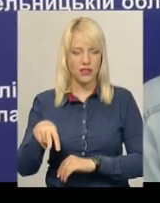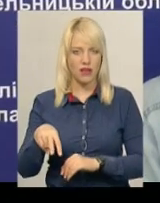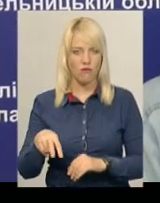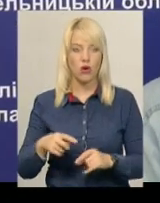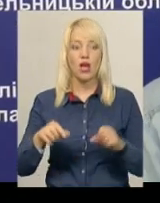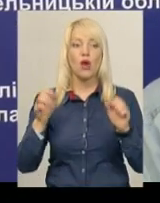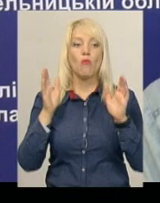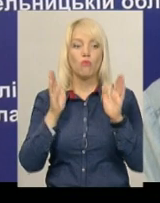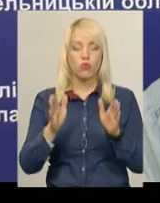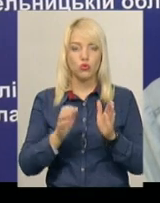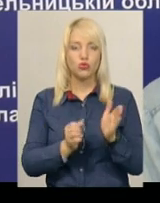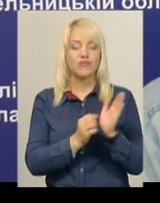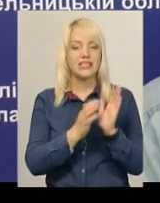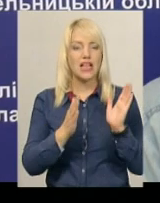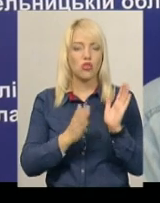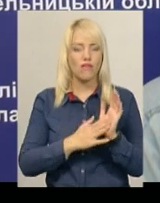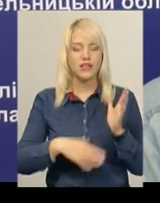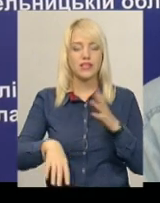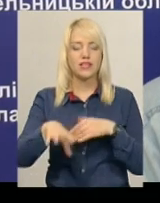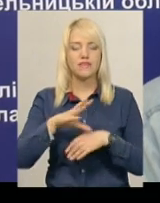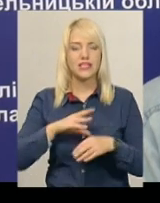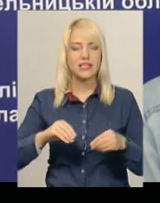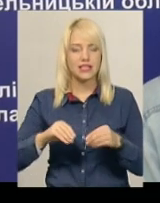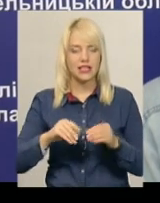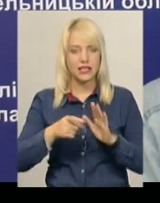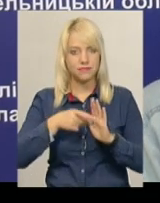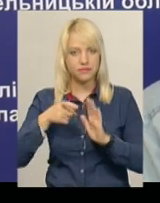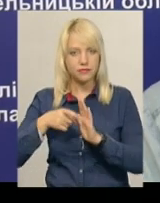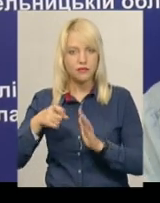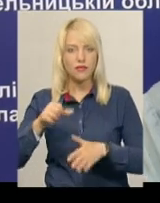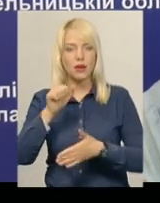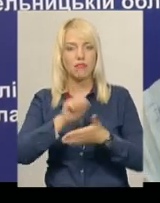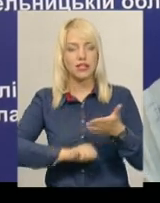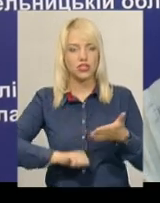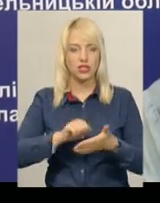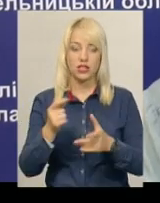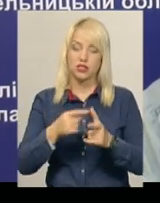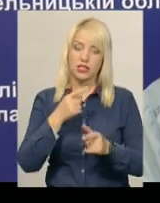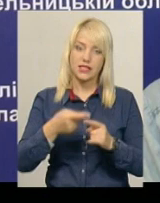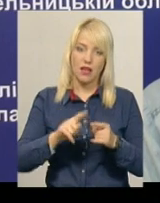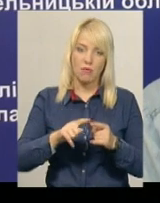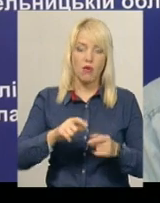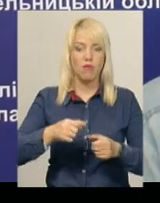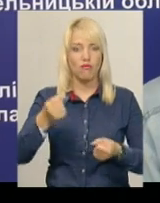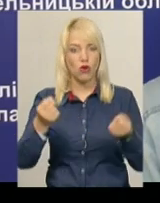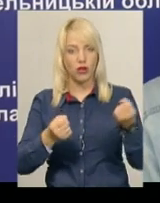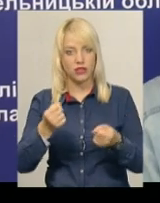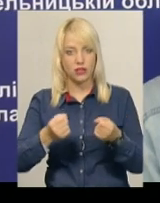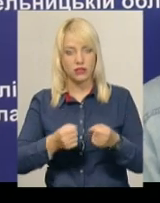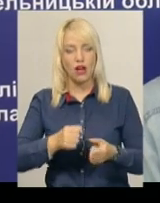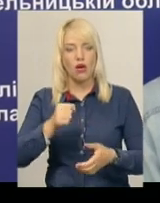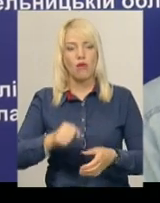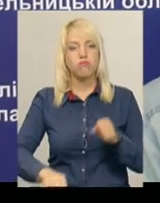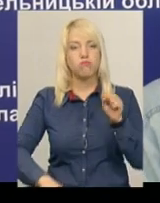причини, що спонукало, чи це порушення водієм залізничного транспорту, чи це